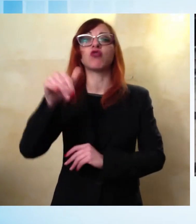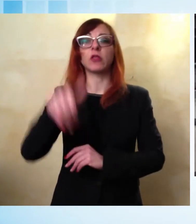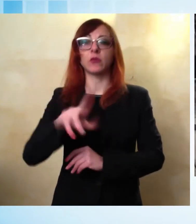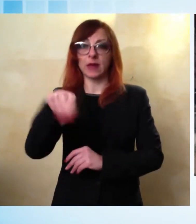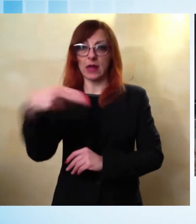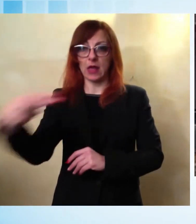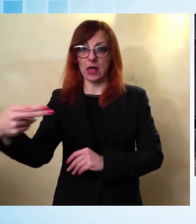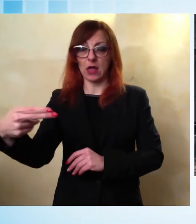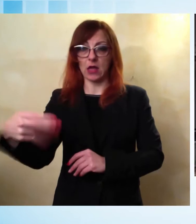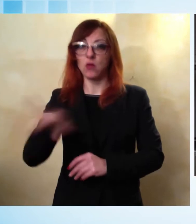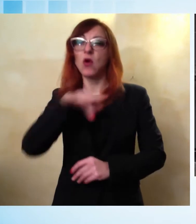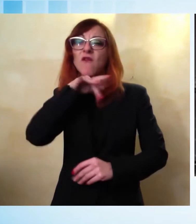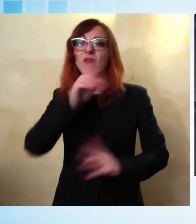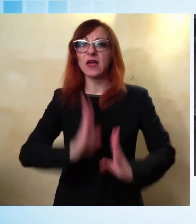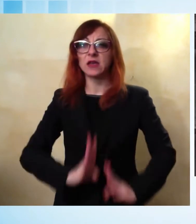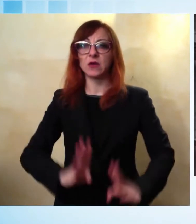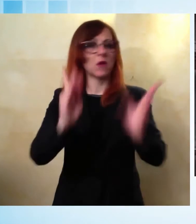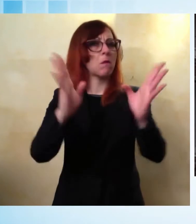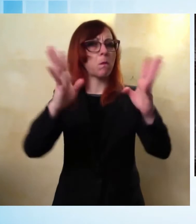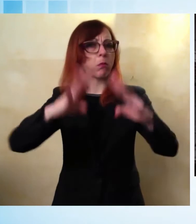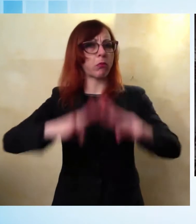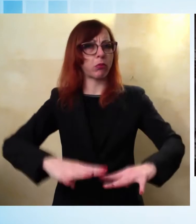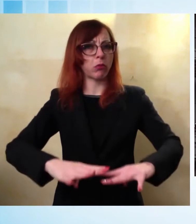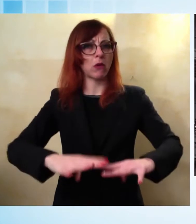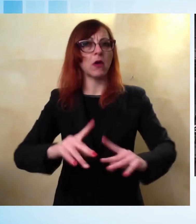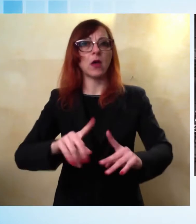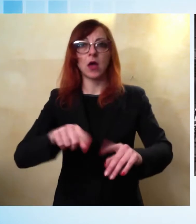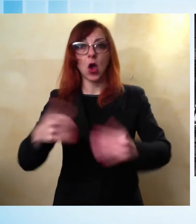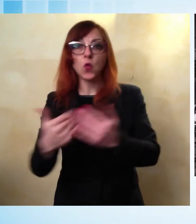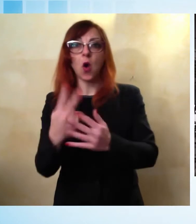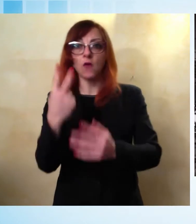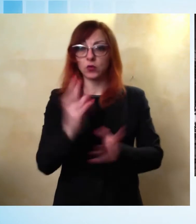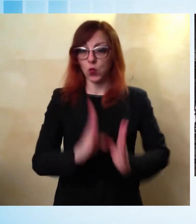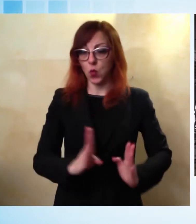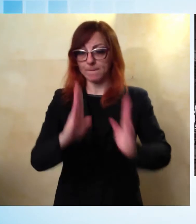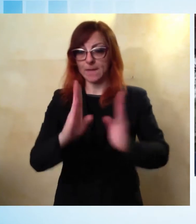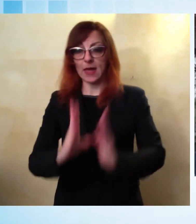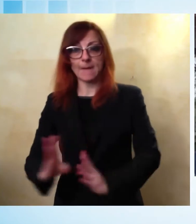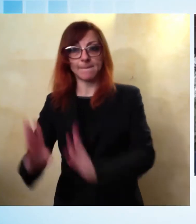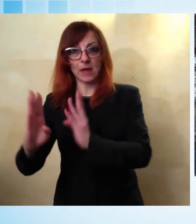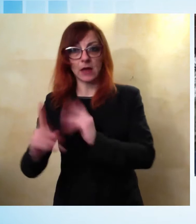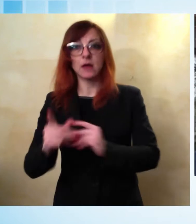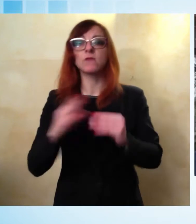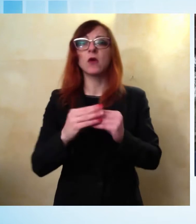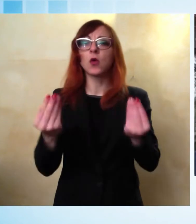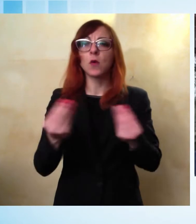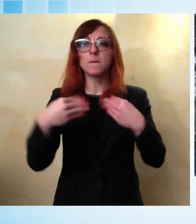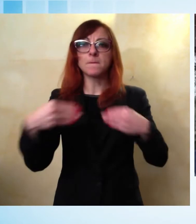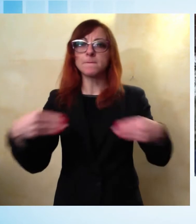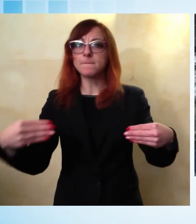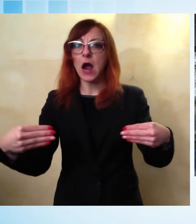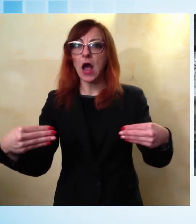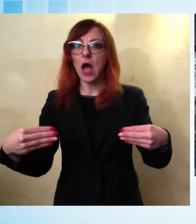è stato infatti completamente demolito per fare spazio a due nuovi fabbricati, realizzati con materiali estremamente